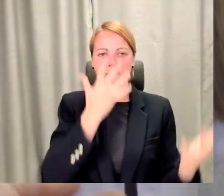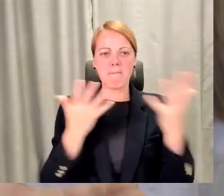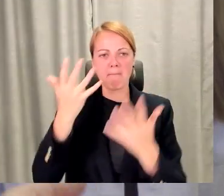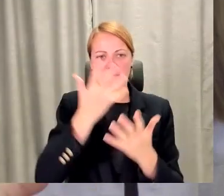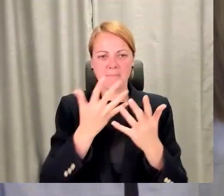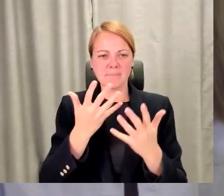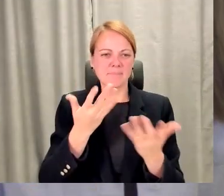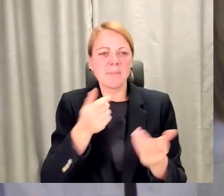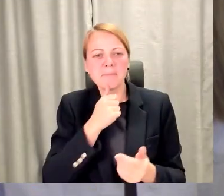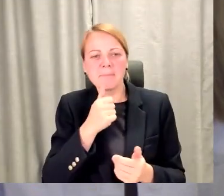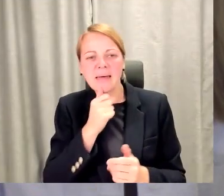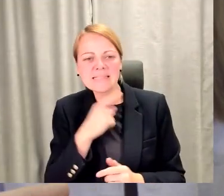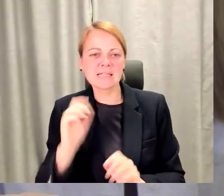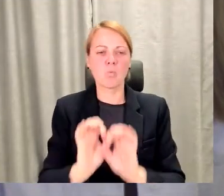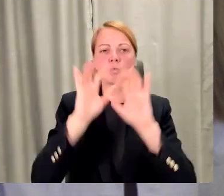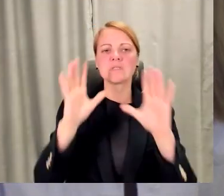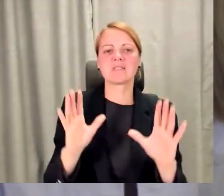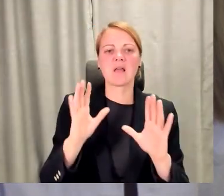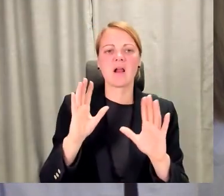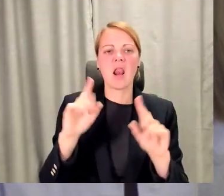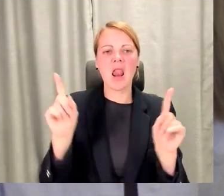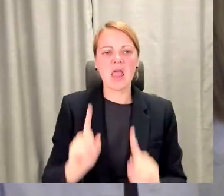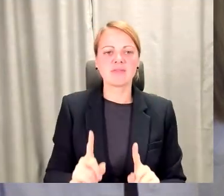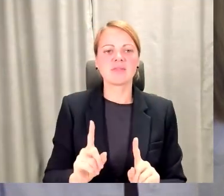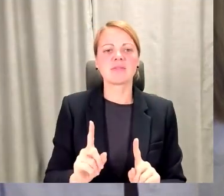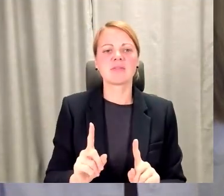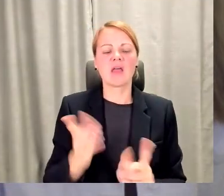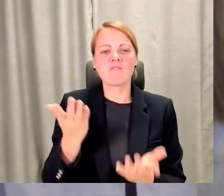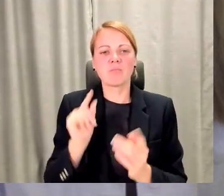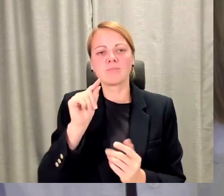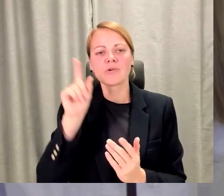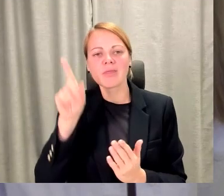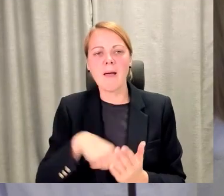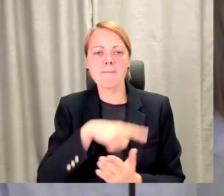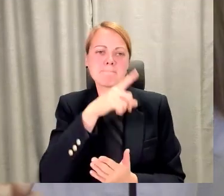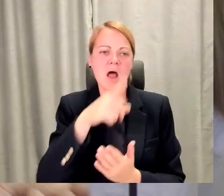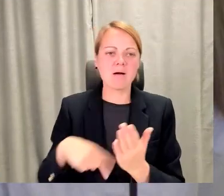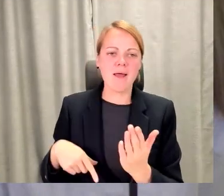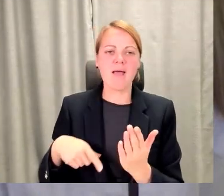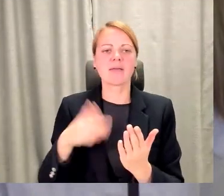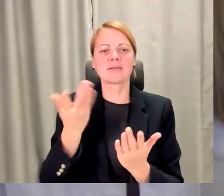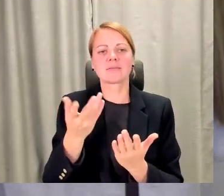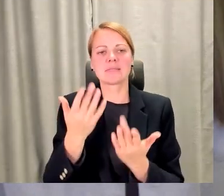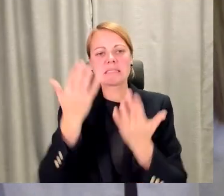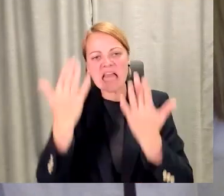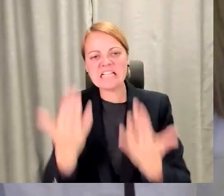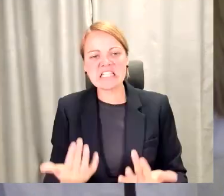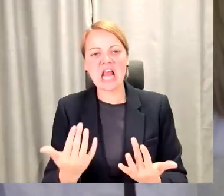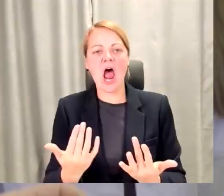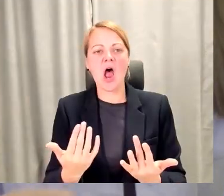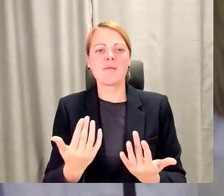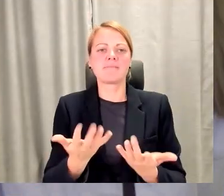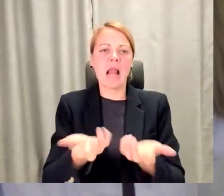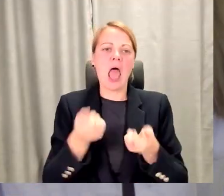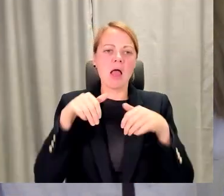darīt kaut kādas lietas, ka viņš varbūt nepareizis, kaut kur izdarīs kaut kādus secinājumus un pieņems kaut kādus lēmumus. Man liekas, ka